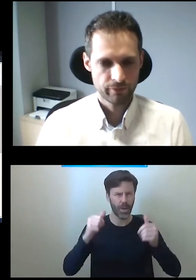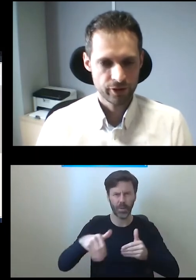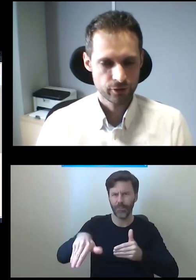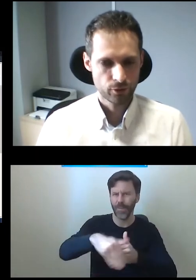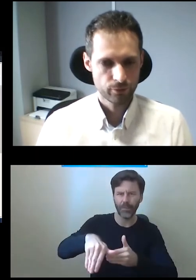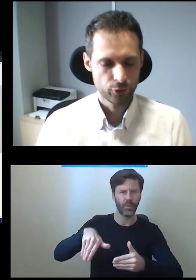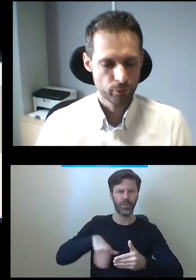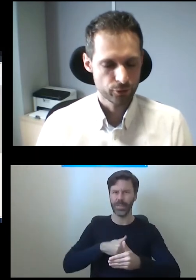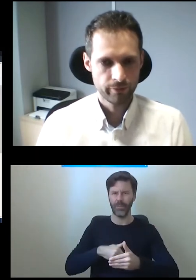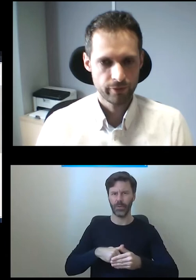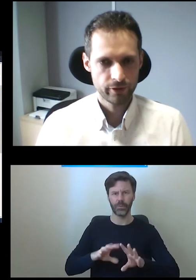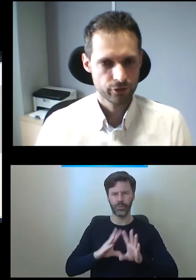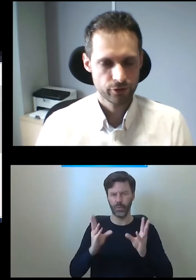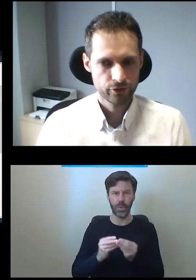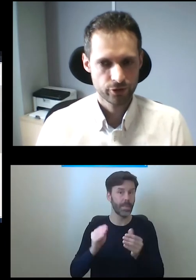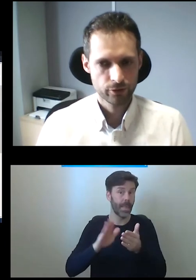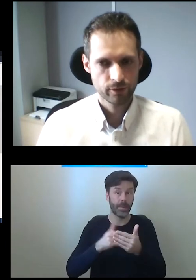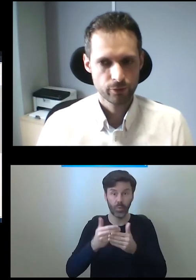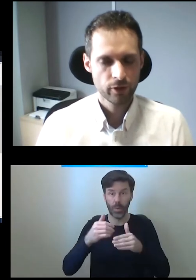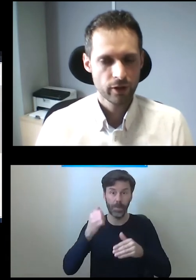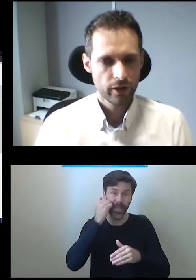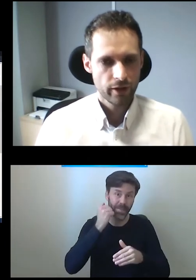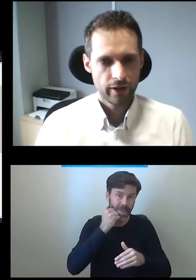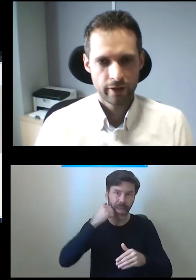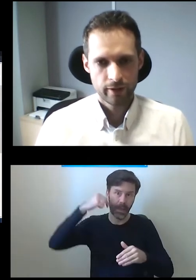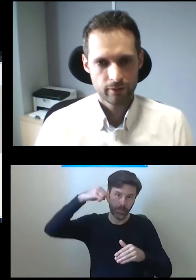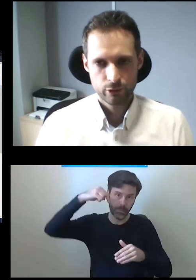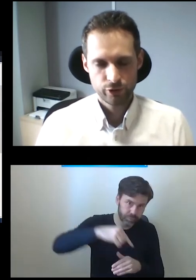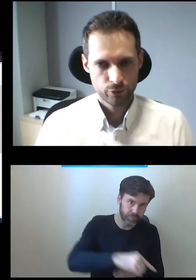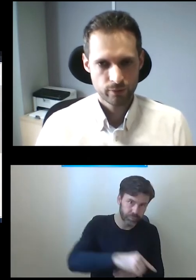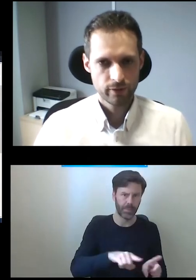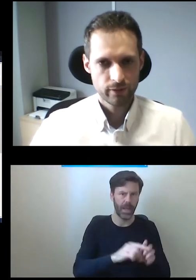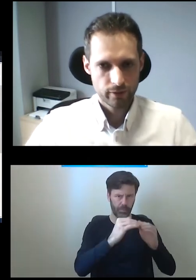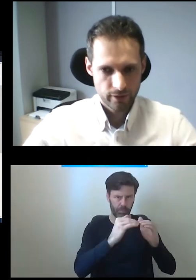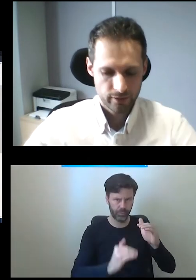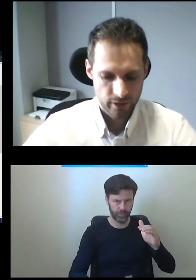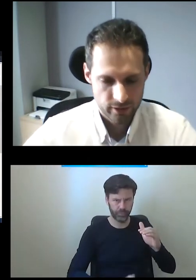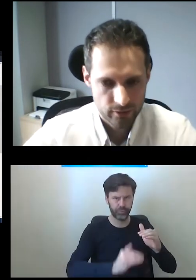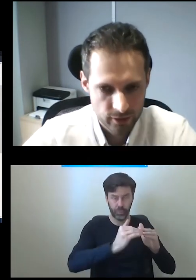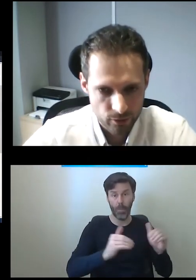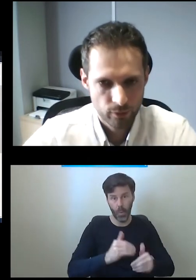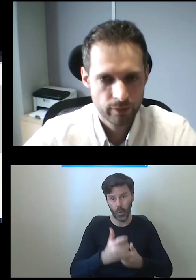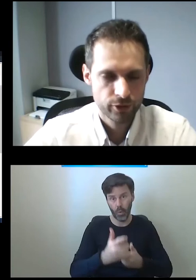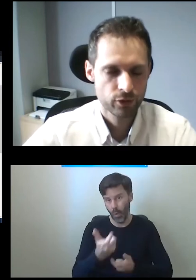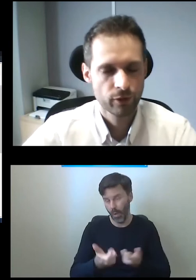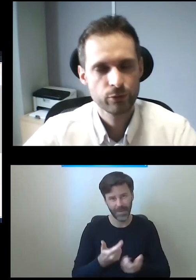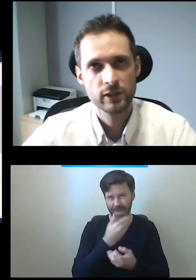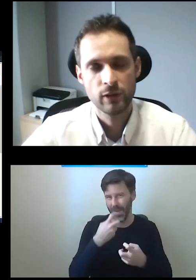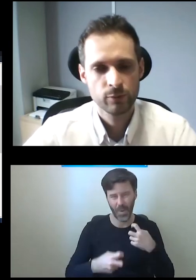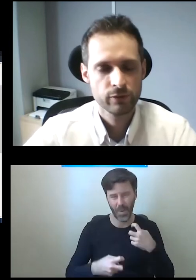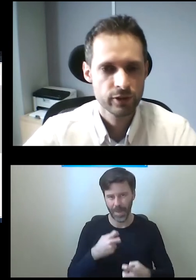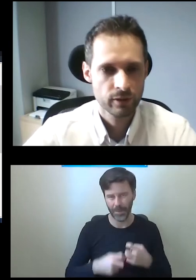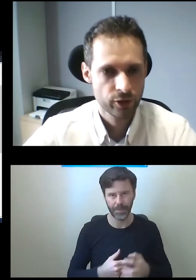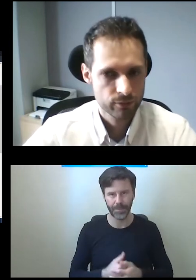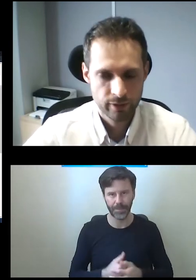wejście do podziemi, coś tego typu. Oczywiście możemy, nie jest to problem. Jeśli chodzi o warunki